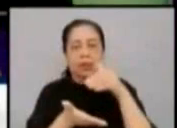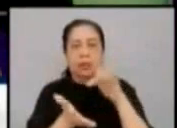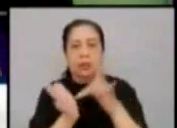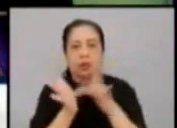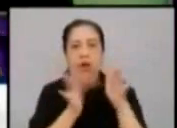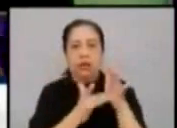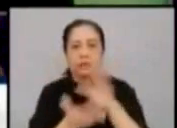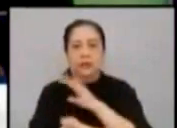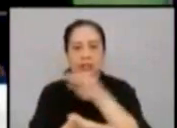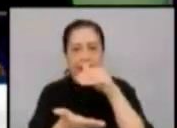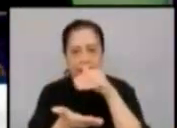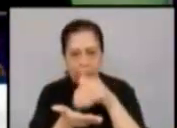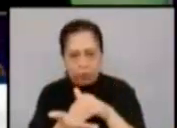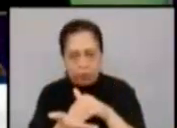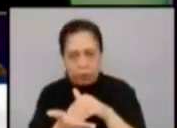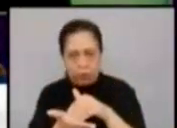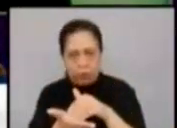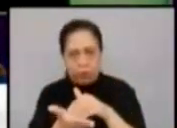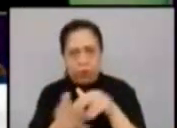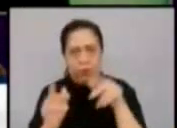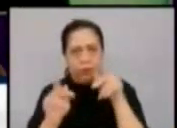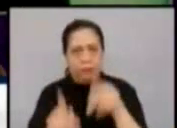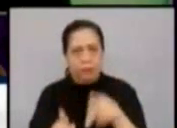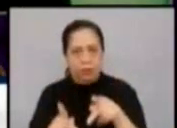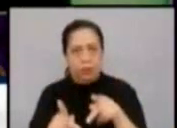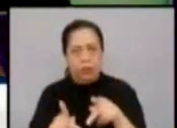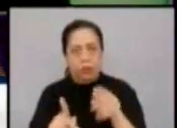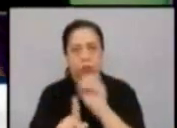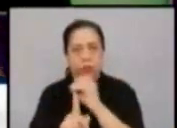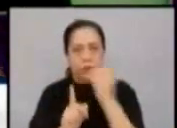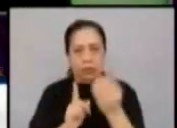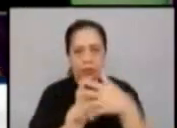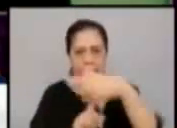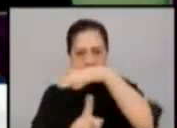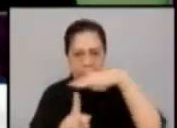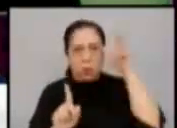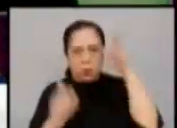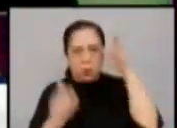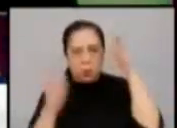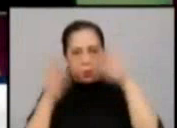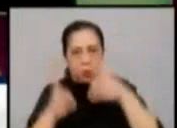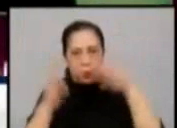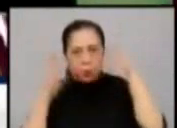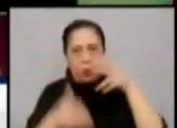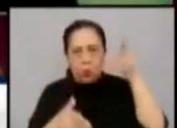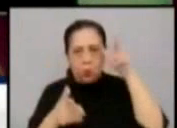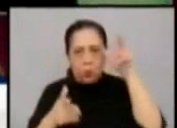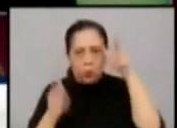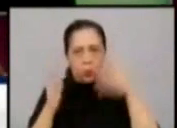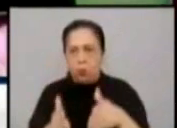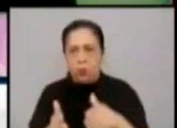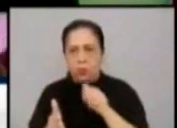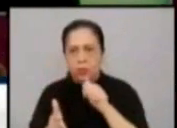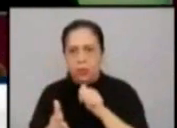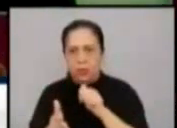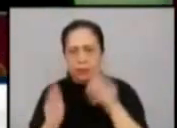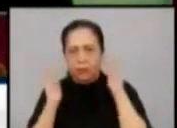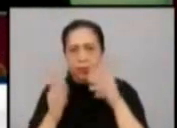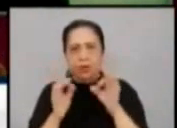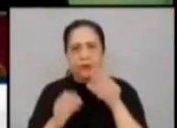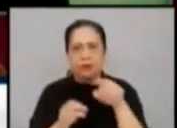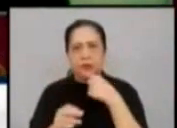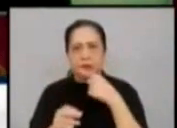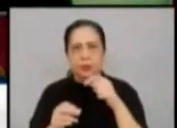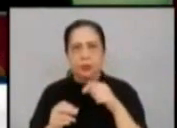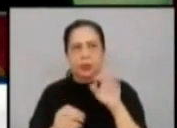authoritatively in the name of Jesus Christ that a person or other be protected against the